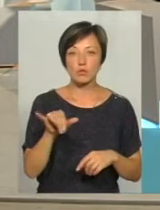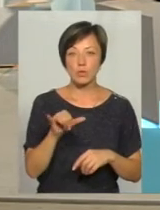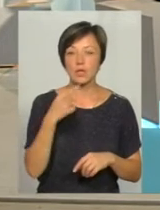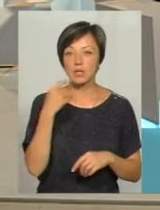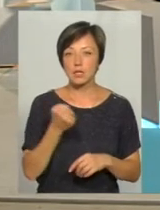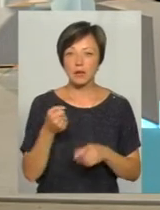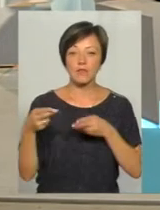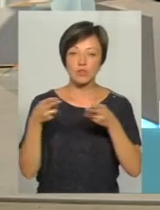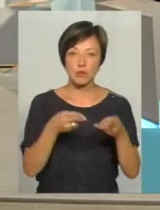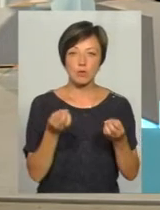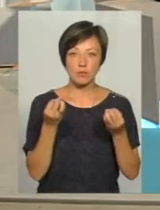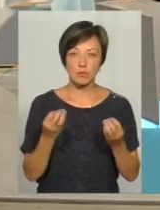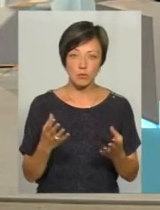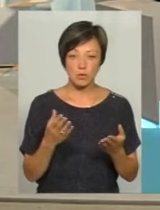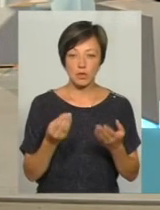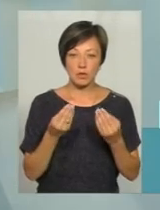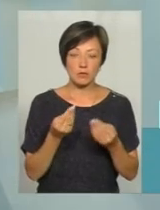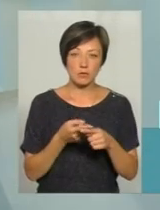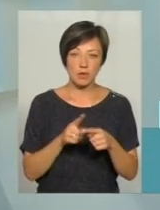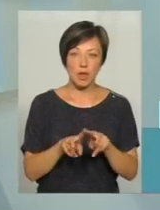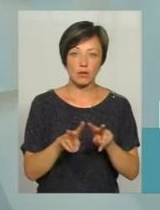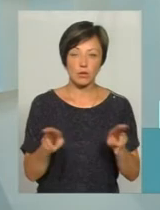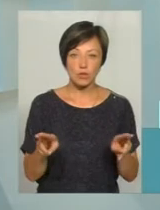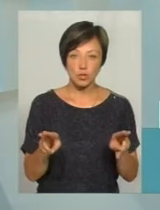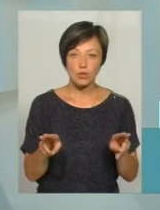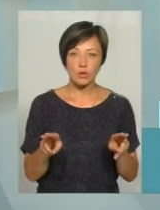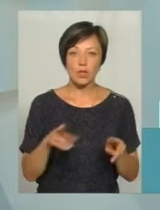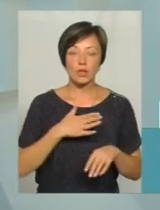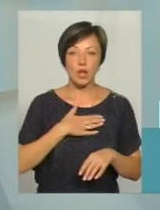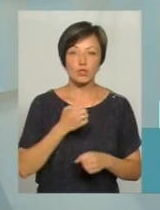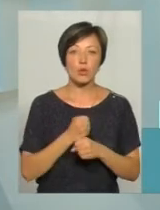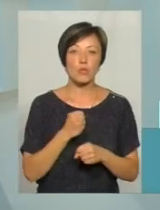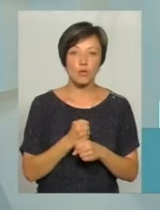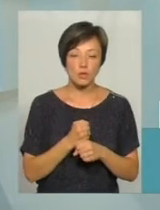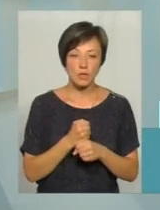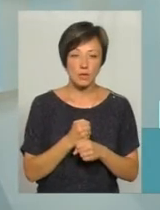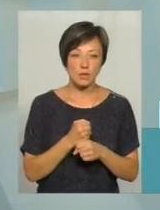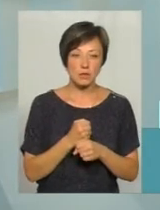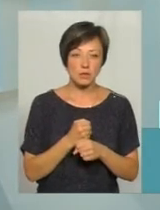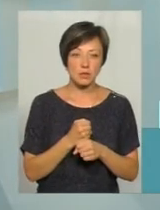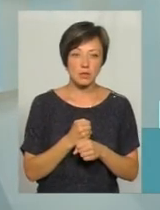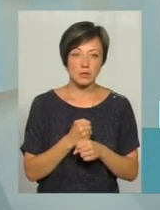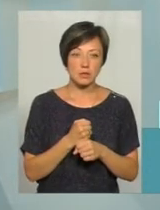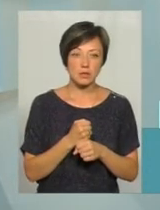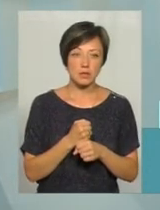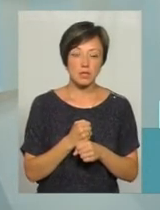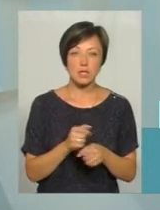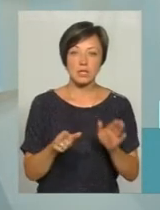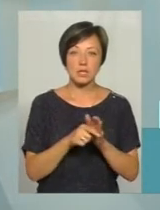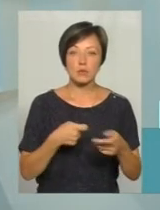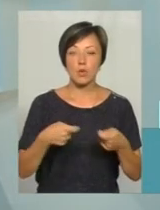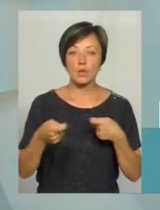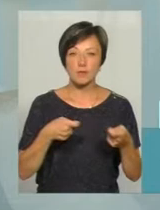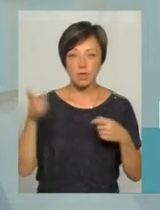виїжджають, просто нам прийдуть координати, відео. Аналогічно наша робота з продавцями